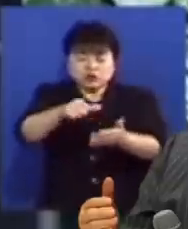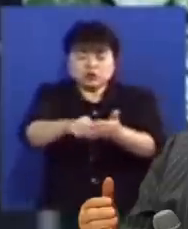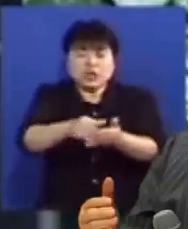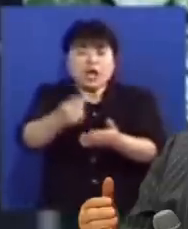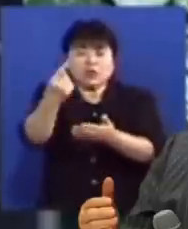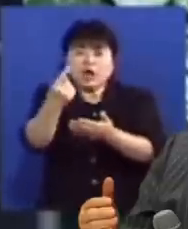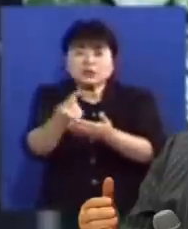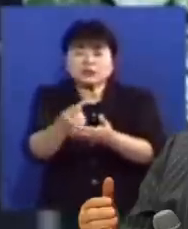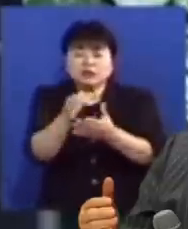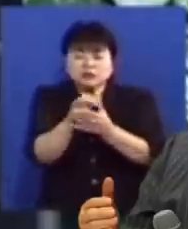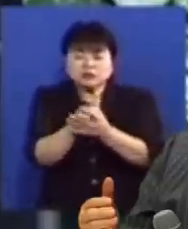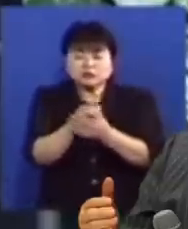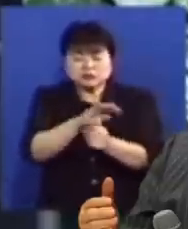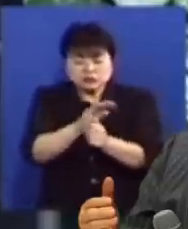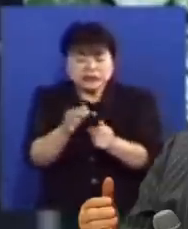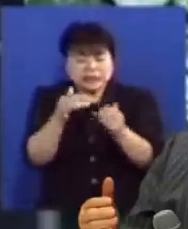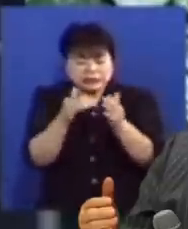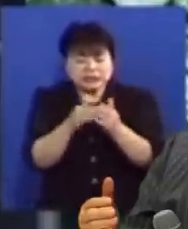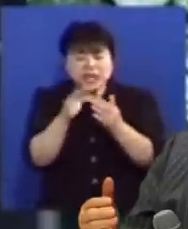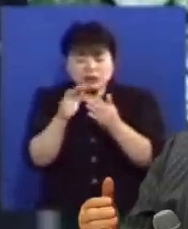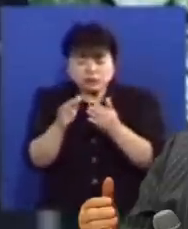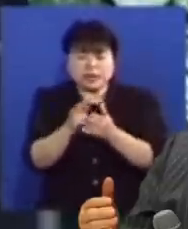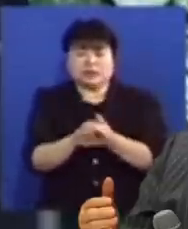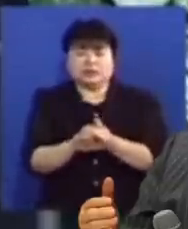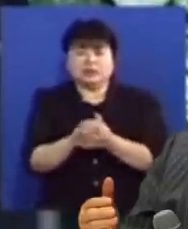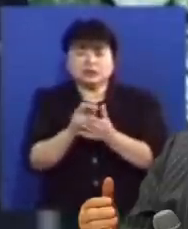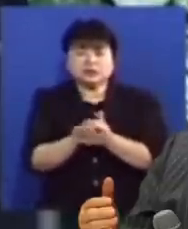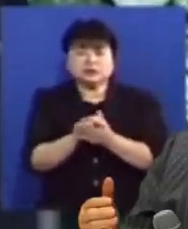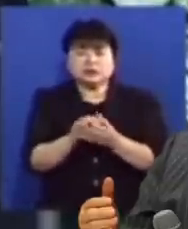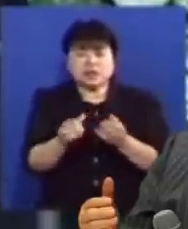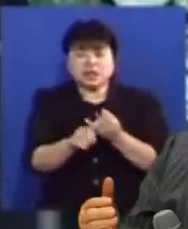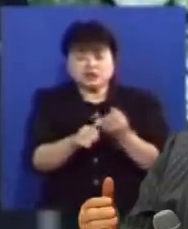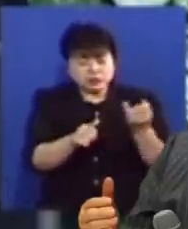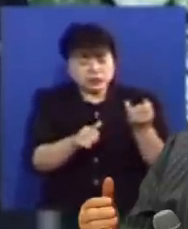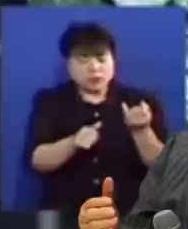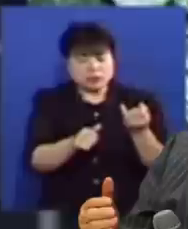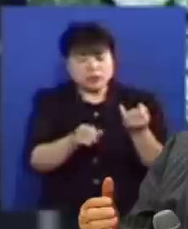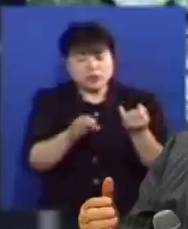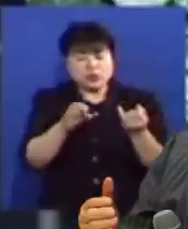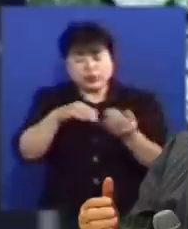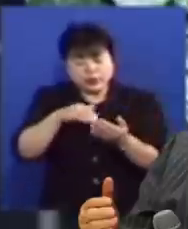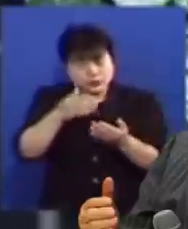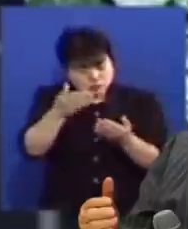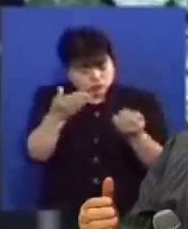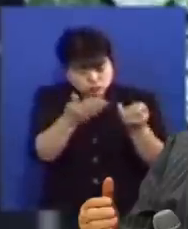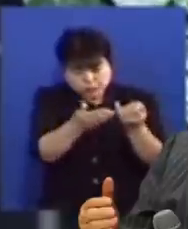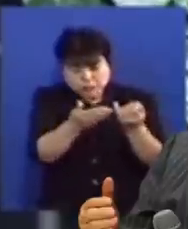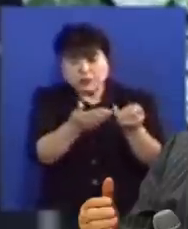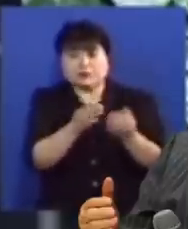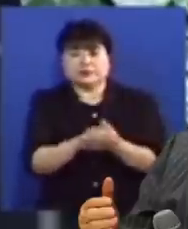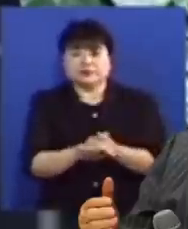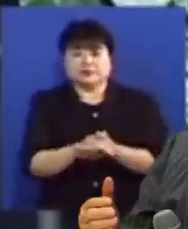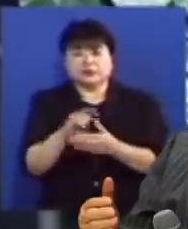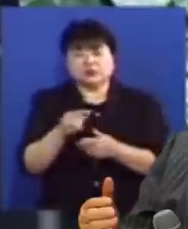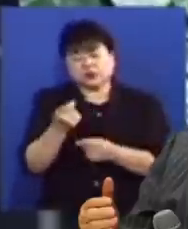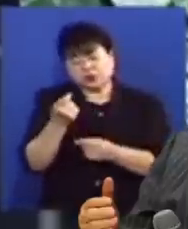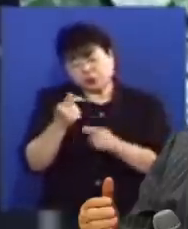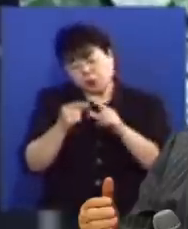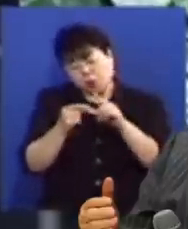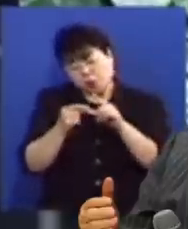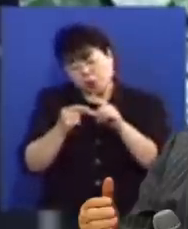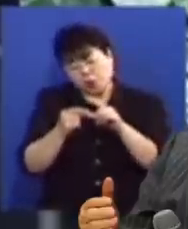친구를 장례 지내고 난 다음에 친구의 아내를 위해서 재산을 정리하면서 그 중에 얼마를